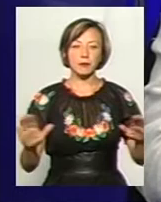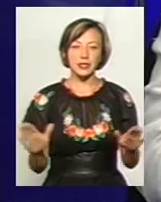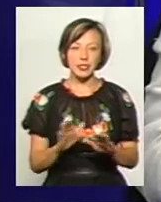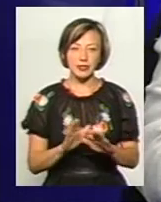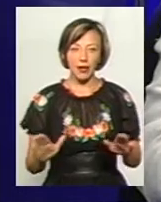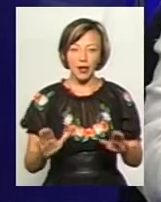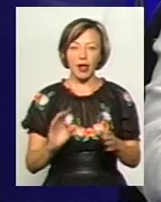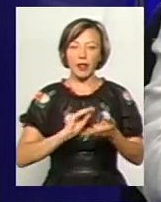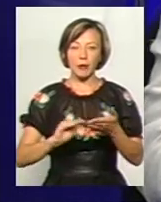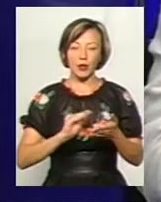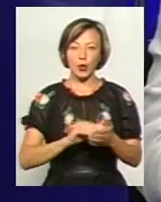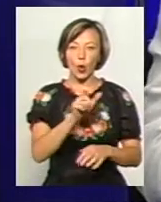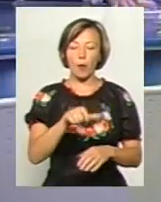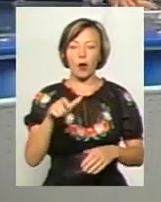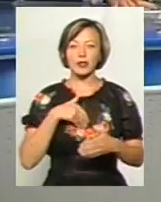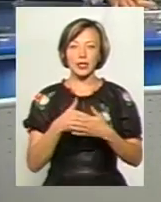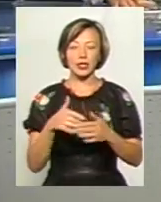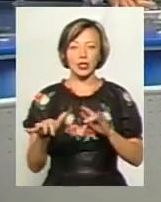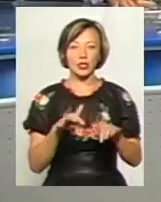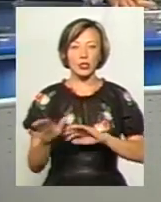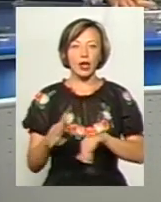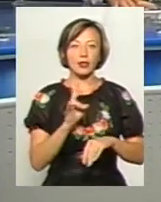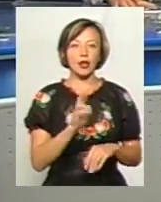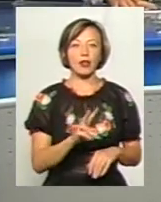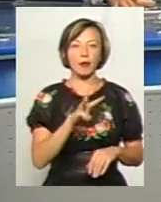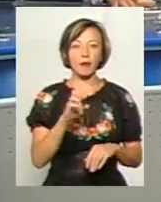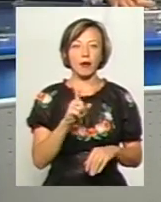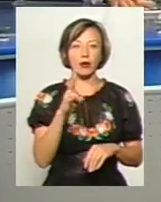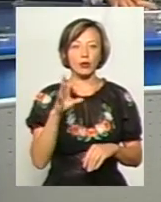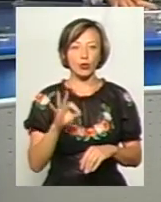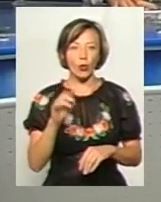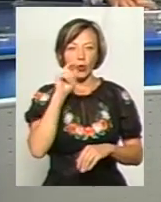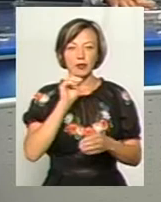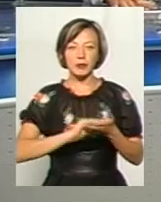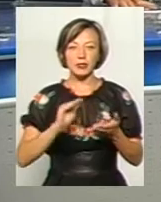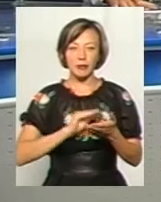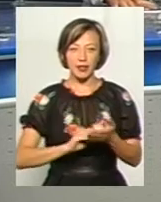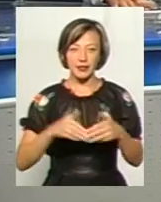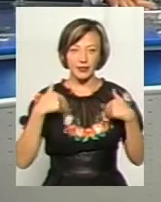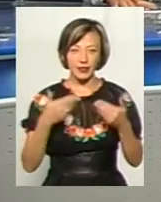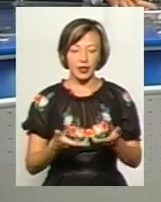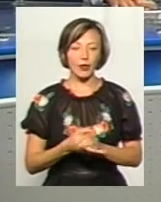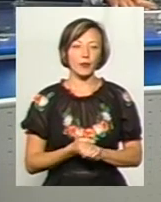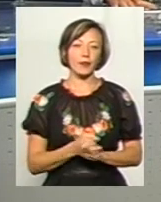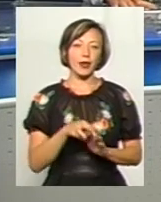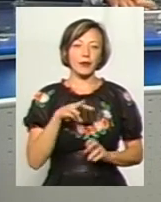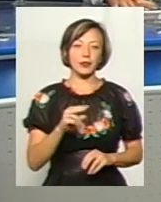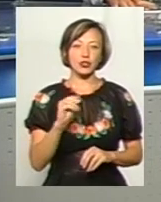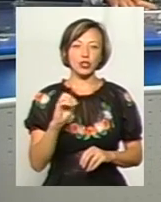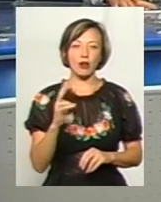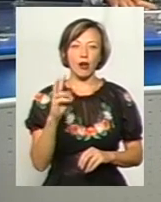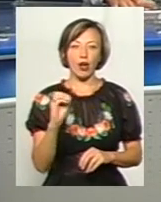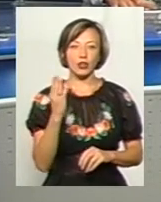громадський діяч. Доброго вечора. Наталка Михно, українська письменниця та публіцист. Дітаю. Та Максим Черкашин,